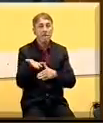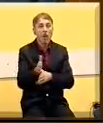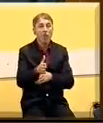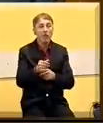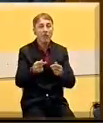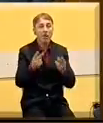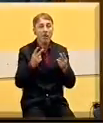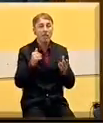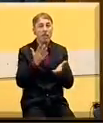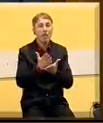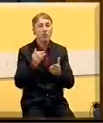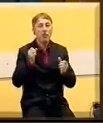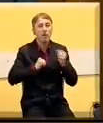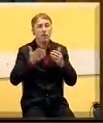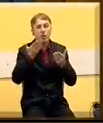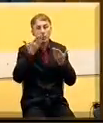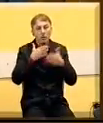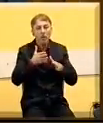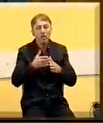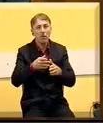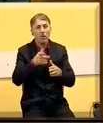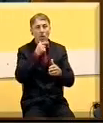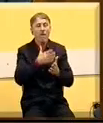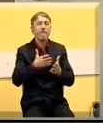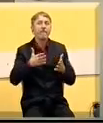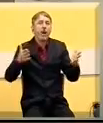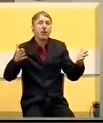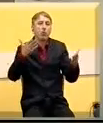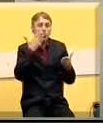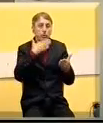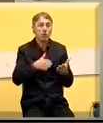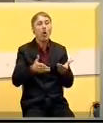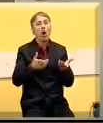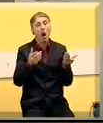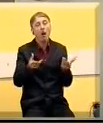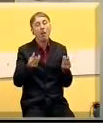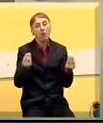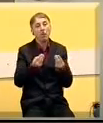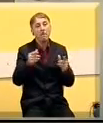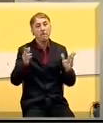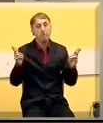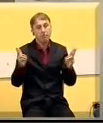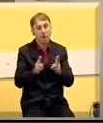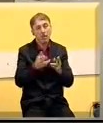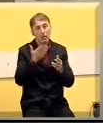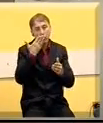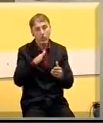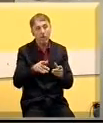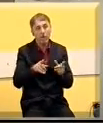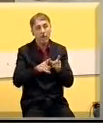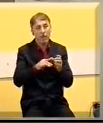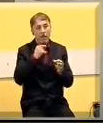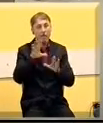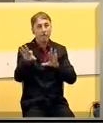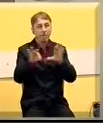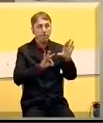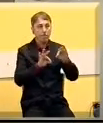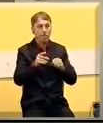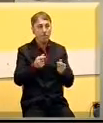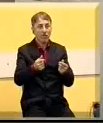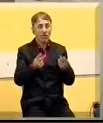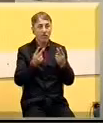gazetistima neće pretrpeti štetu ili bar ne veliku štetu. Šta više, uspjeli smo da predaspodelom sredstava